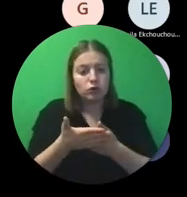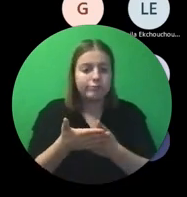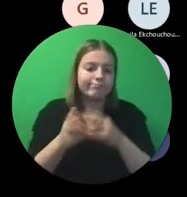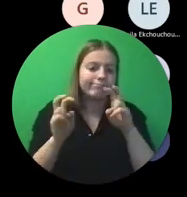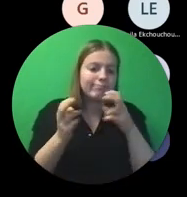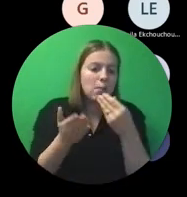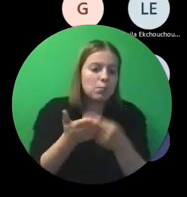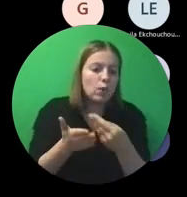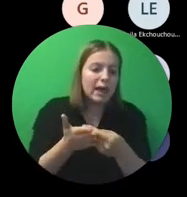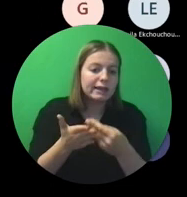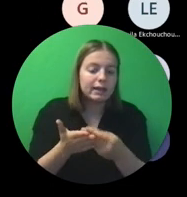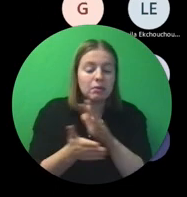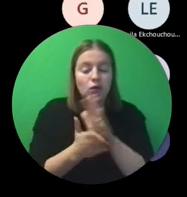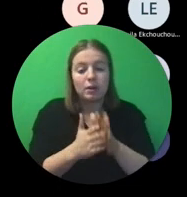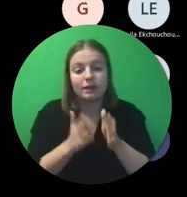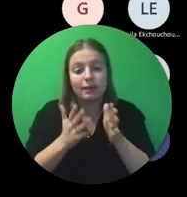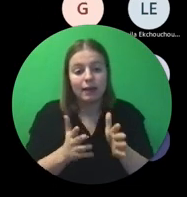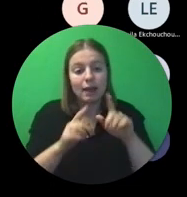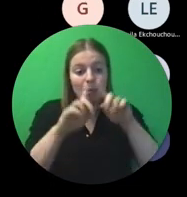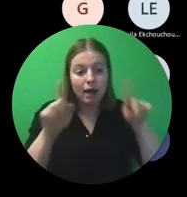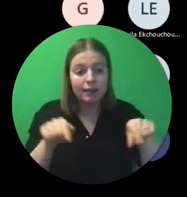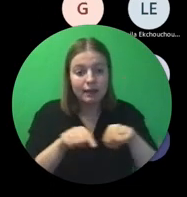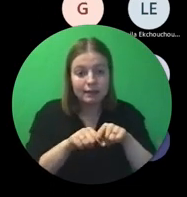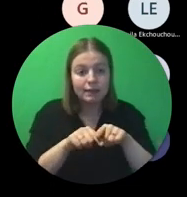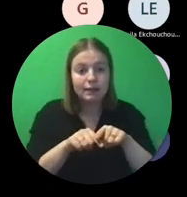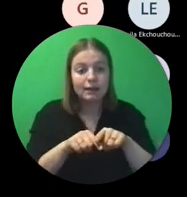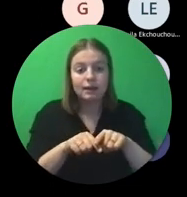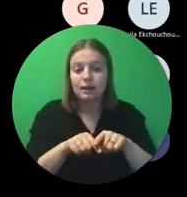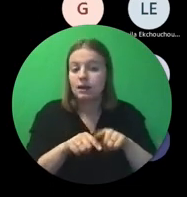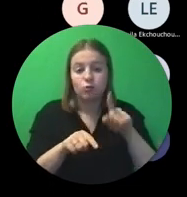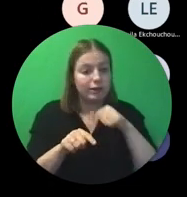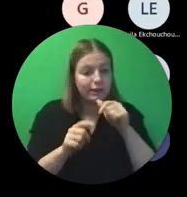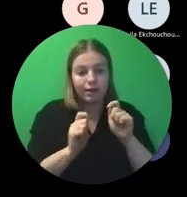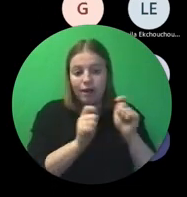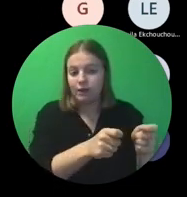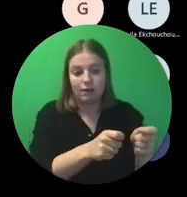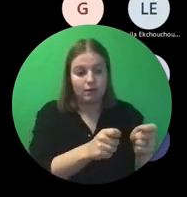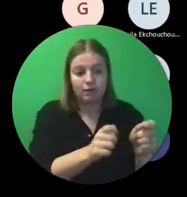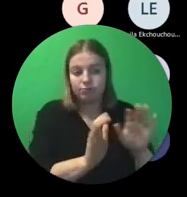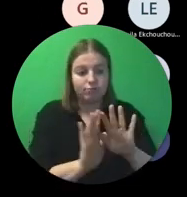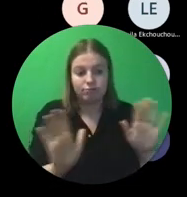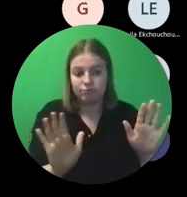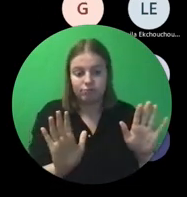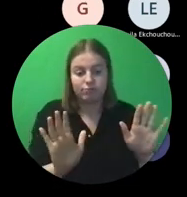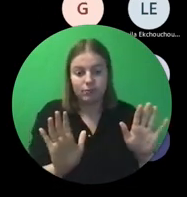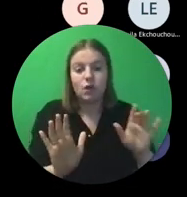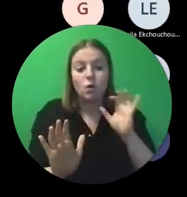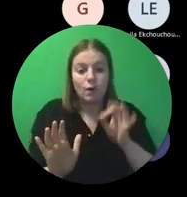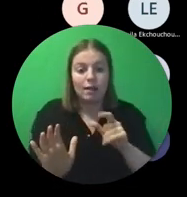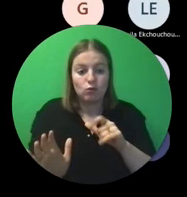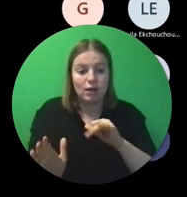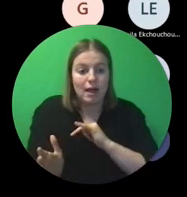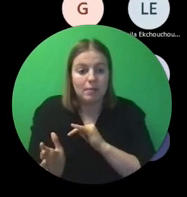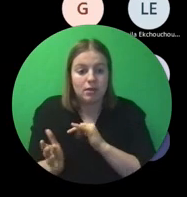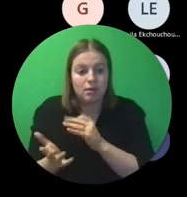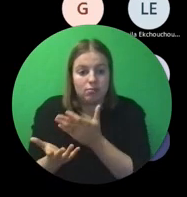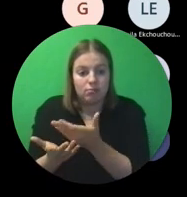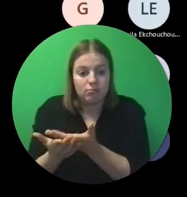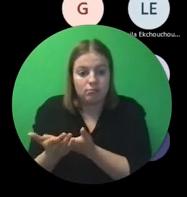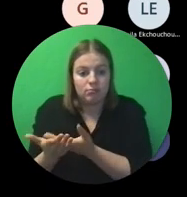over hadden, bijvoorbeeld deelnameatesten, die dien je op dat moment nog niet mee in. Die zorgt ervoor dat je die ter beschikking houdt.